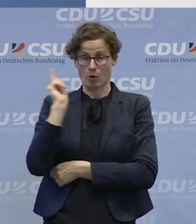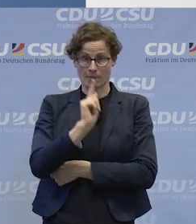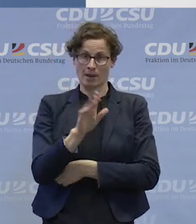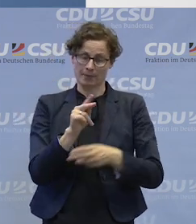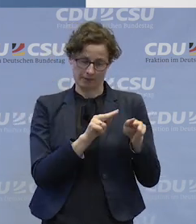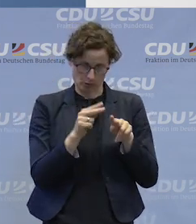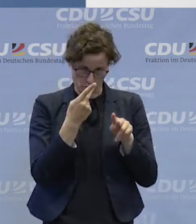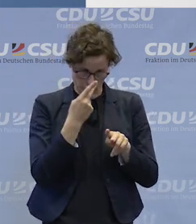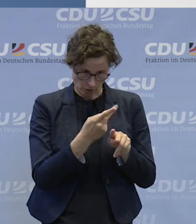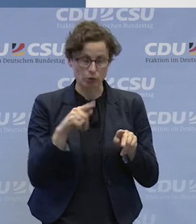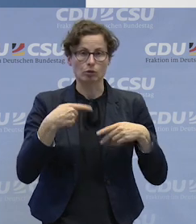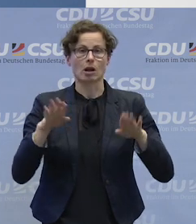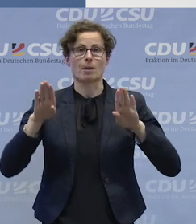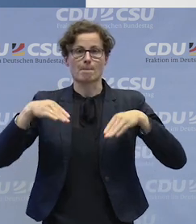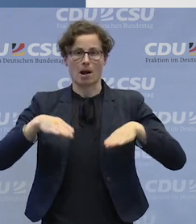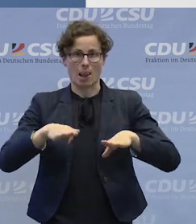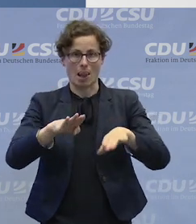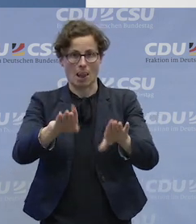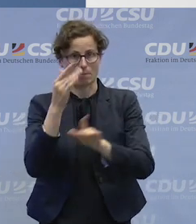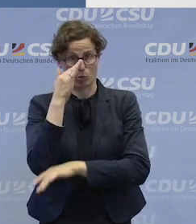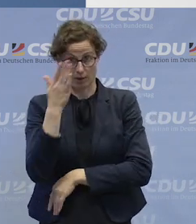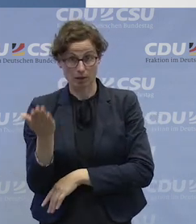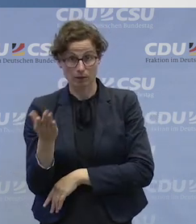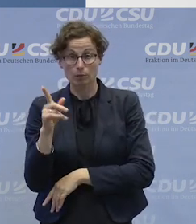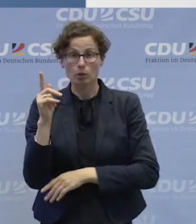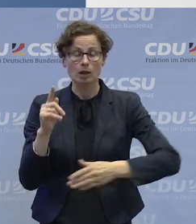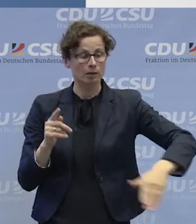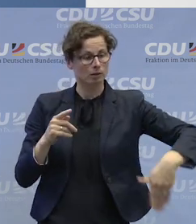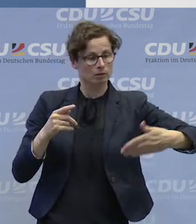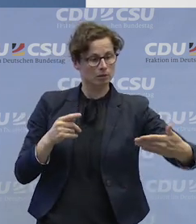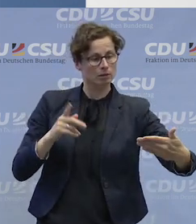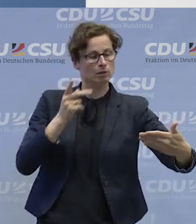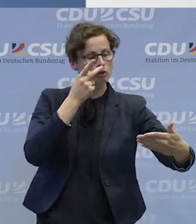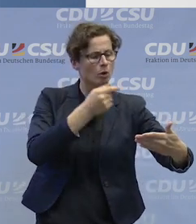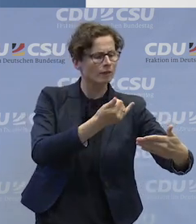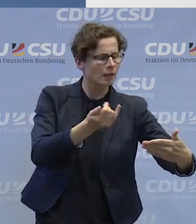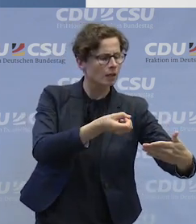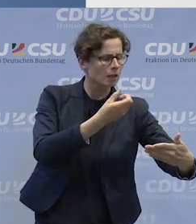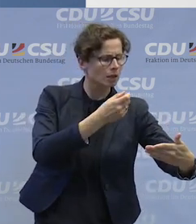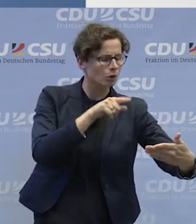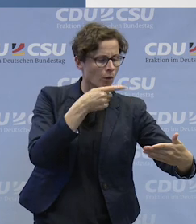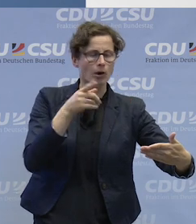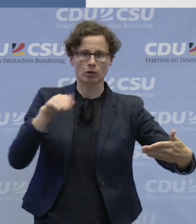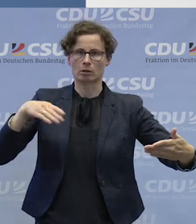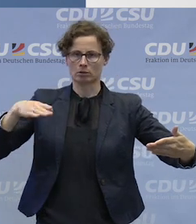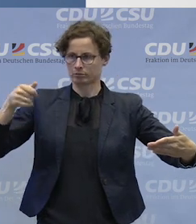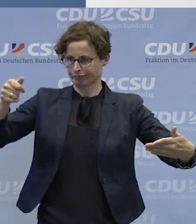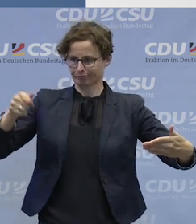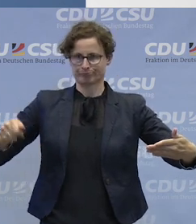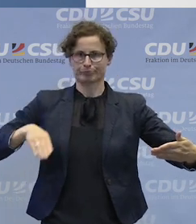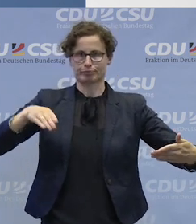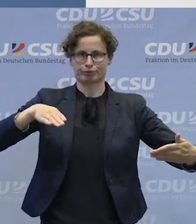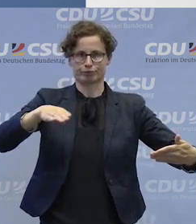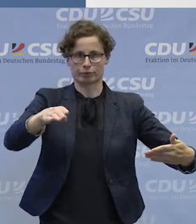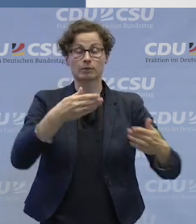Kann sich da die Informationen holen. Er kann es, oder auch die Fachkraft, kann es einsetzen in einem Projekt.